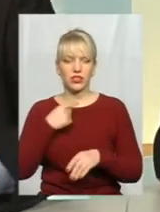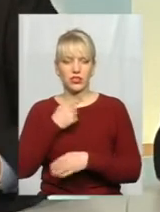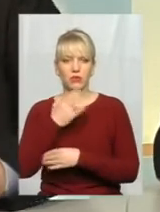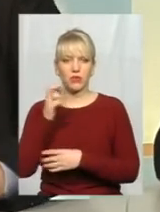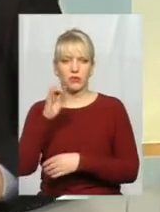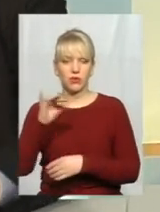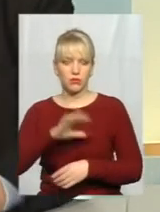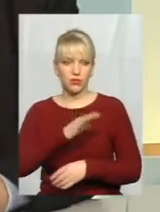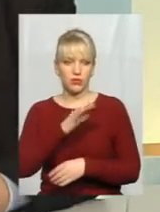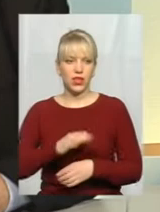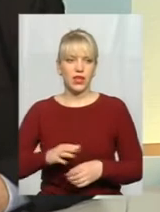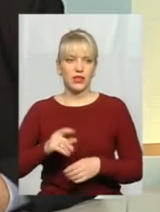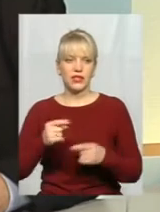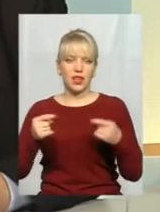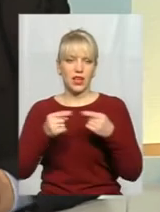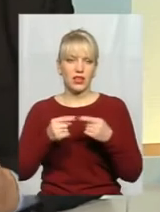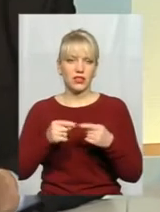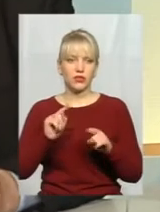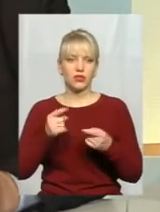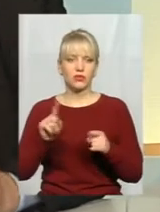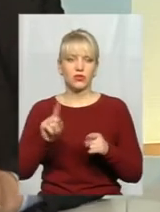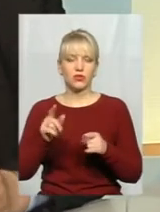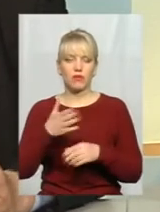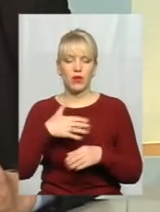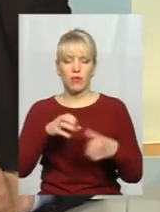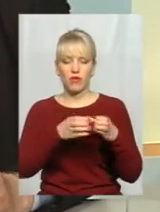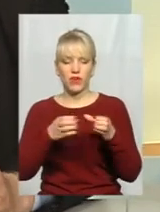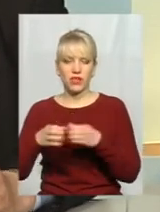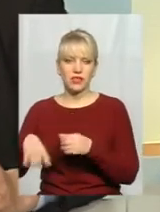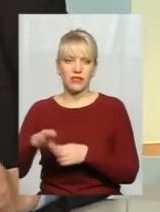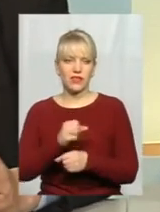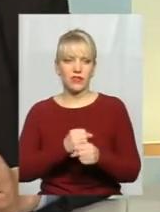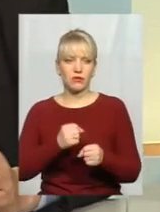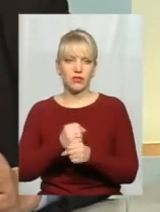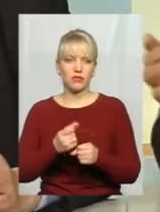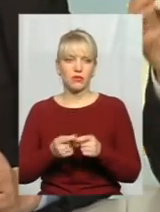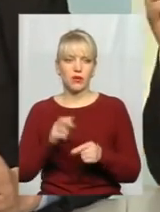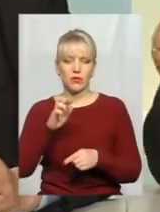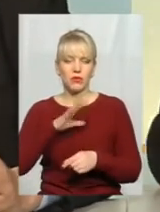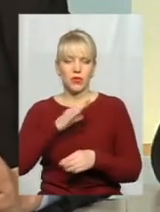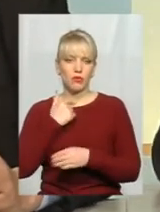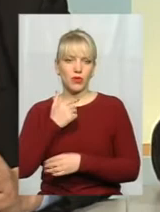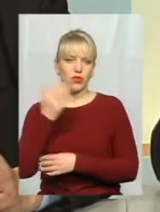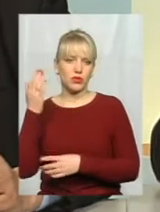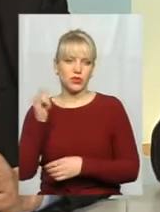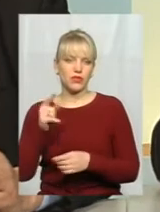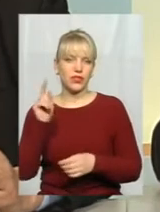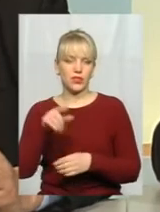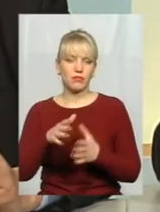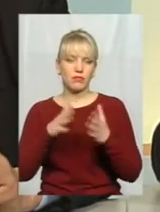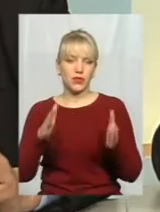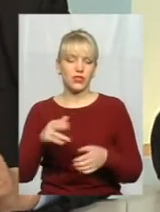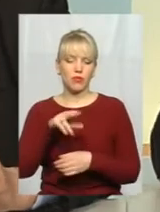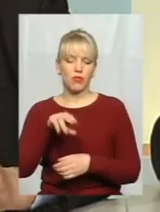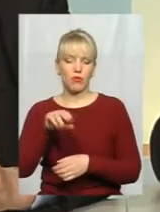би був. І це гарантовано, тому що ми по фракціях всі відпрацювали. Воно би було проголосовано. Тим більше, Олександру Попову